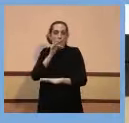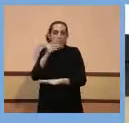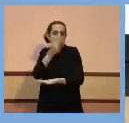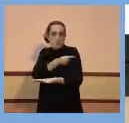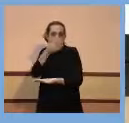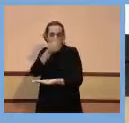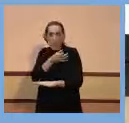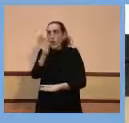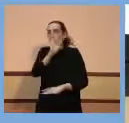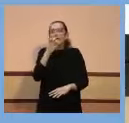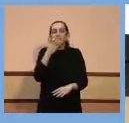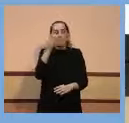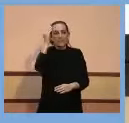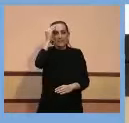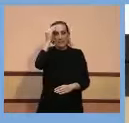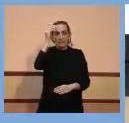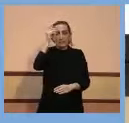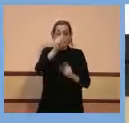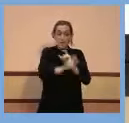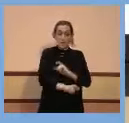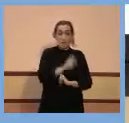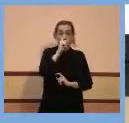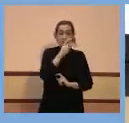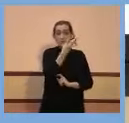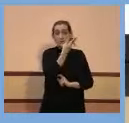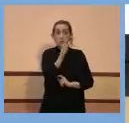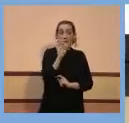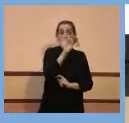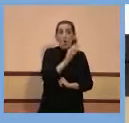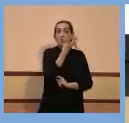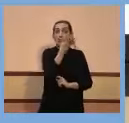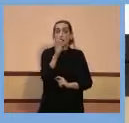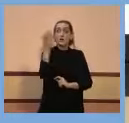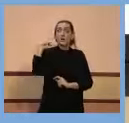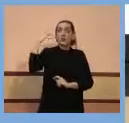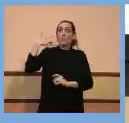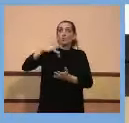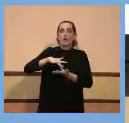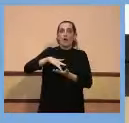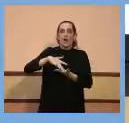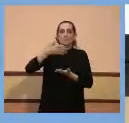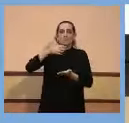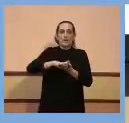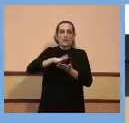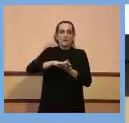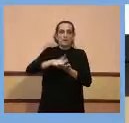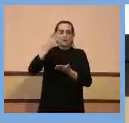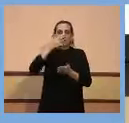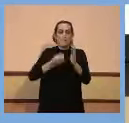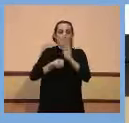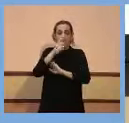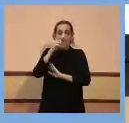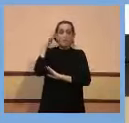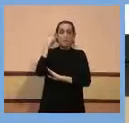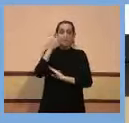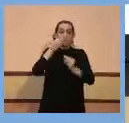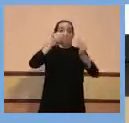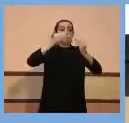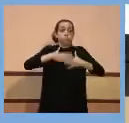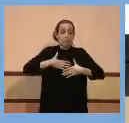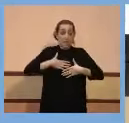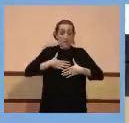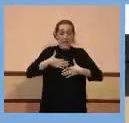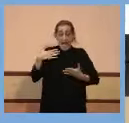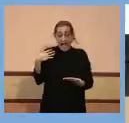imaginem una persona de 30 o de 40 anys que va infectar-se el mes de maig i que, en aquests moments, no ha rebut,